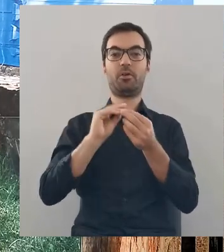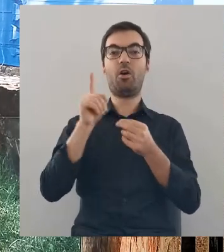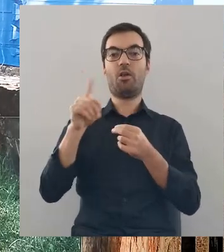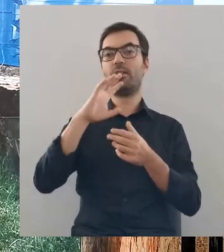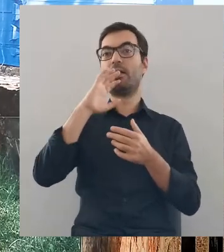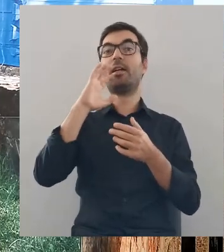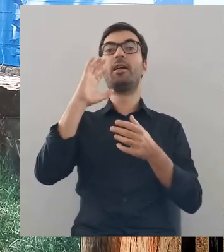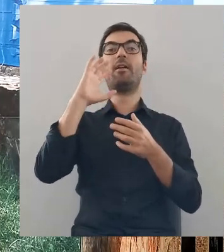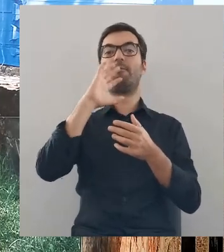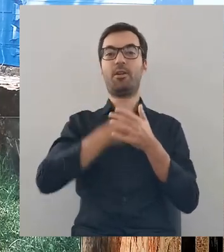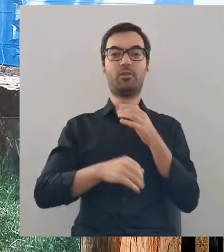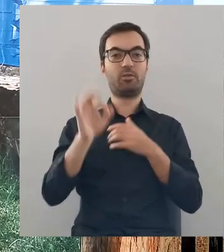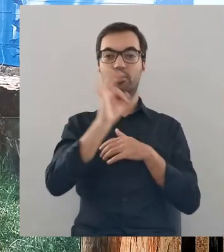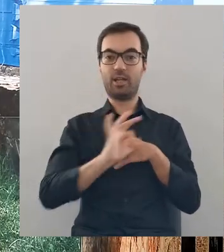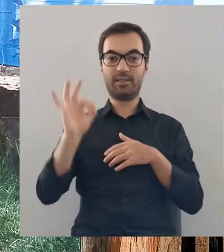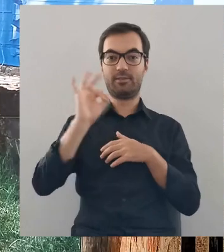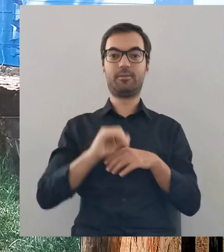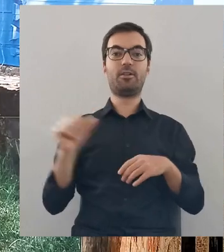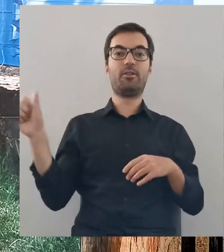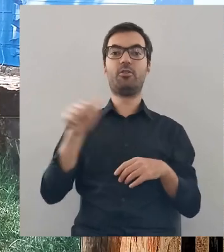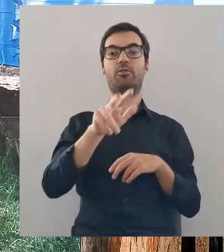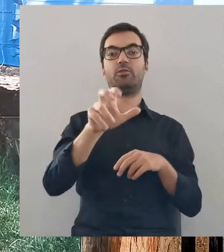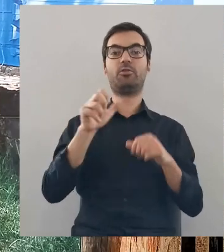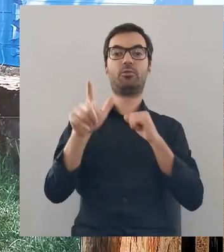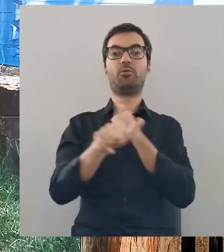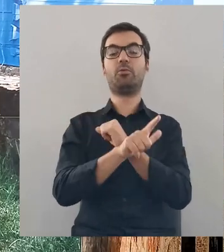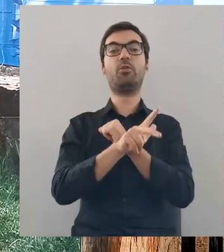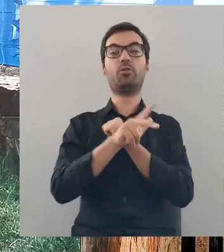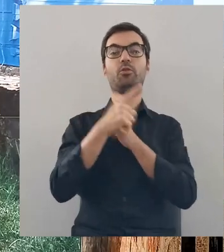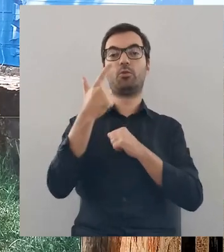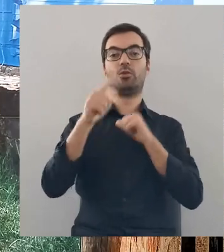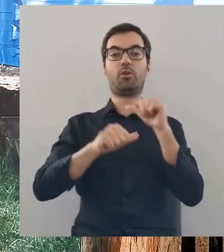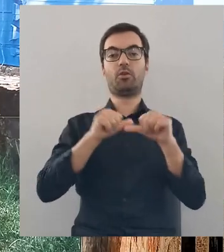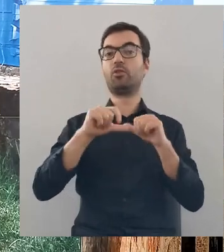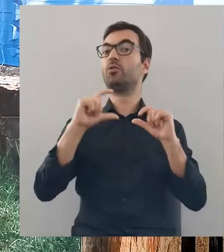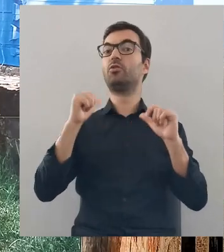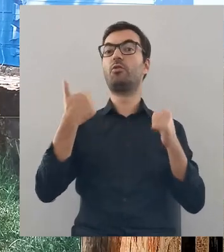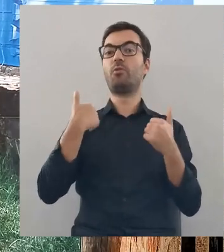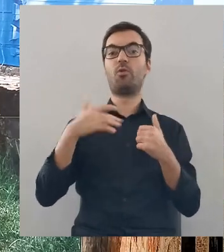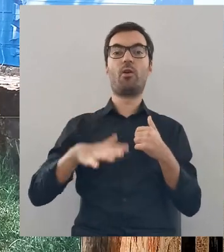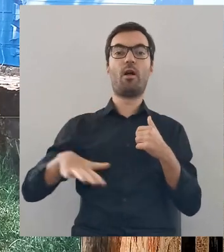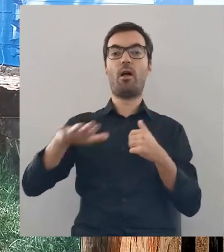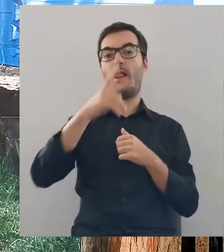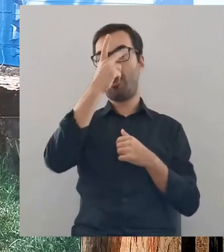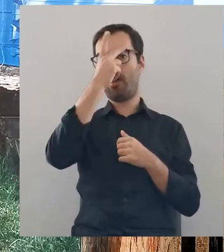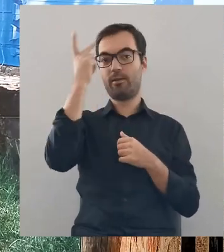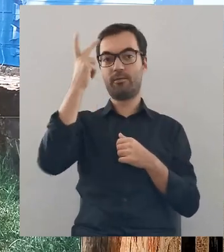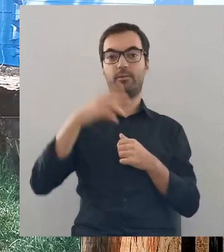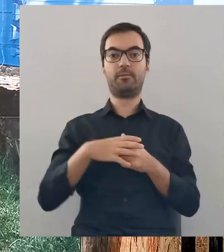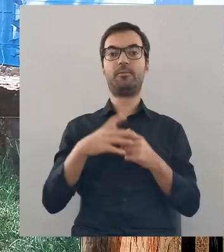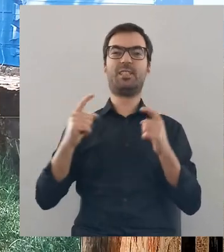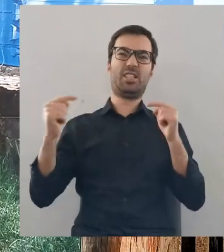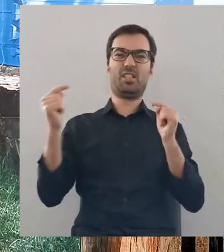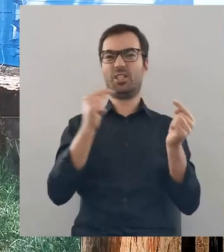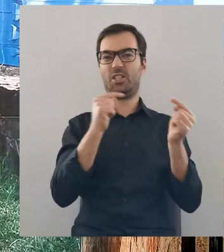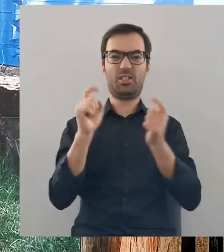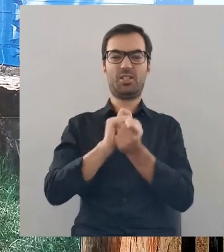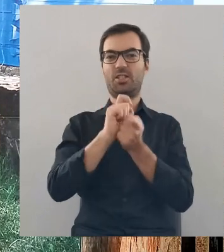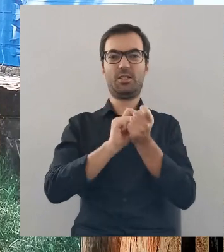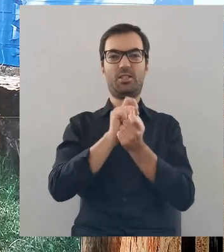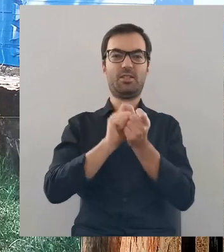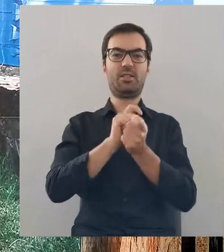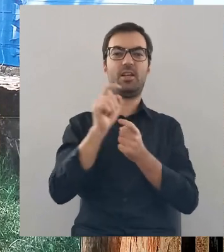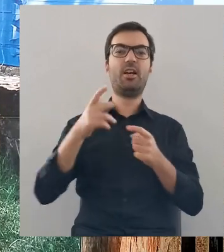mazowieckich, skorzystał z okazji. 1382 rok. Co się wtedy działo na Litwie? Ano,